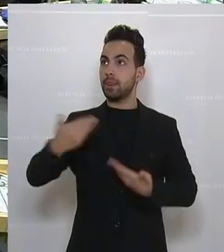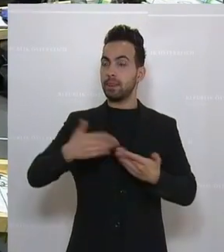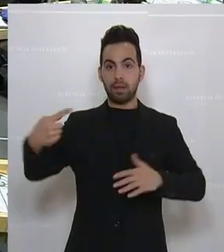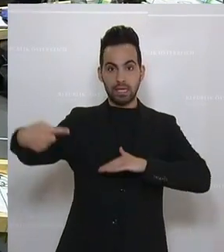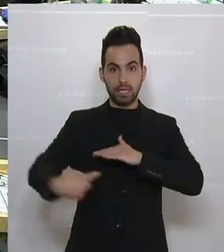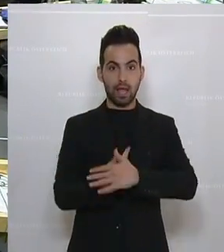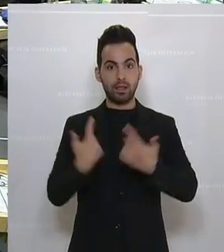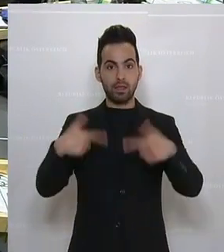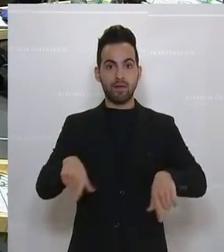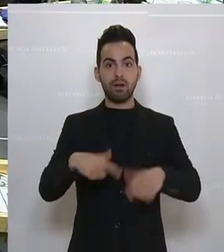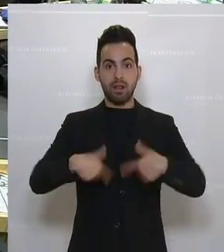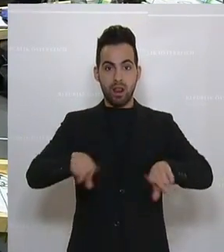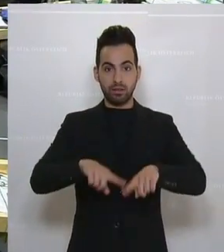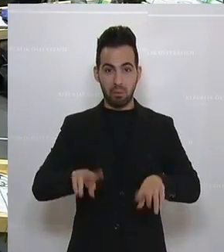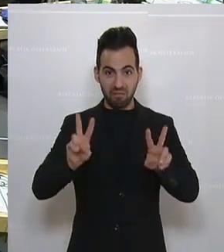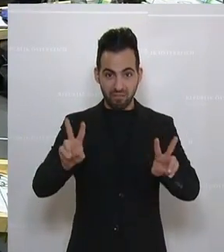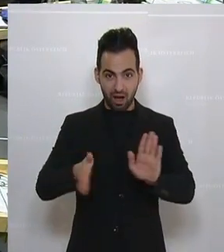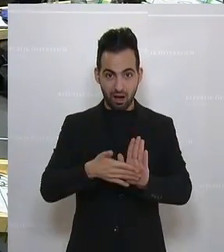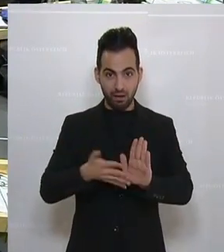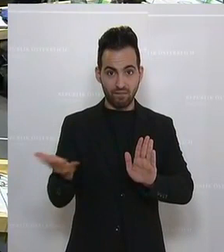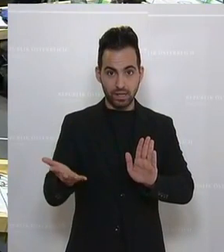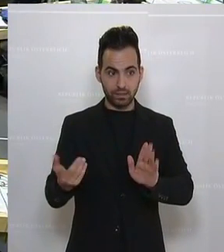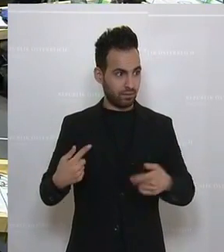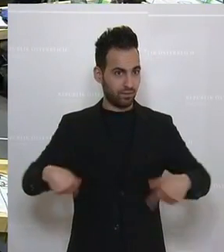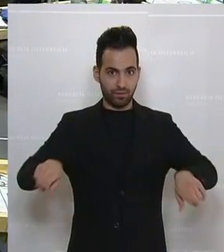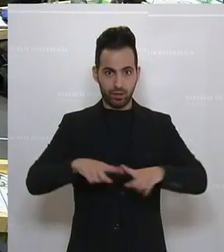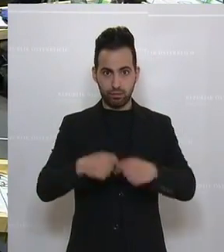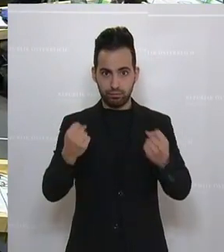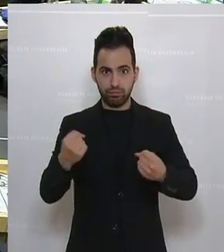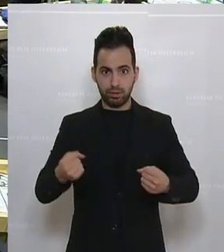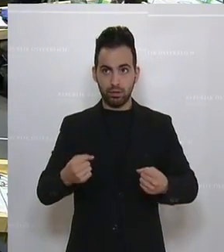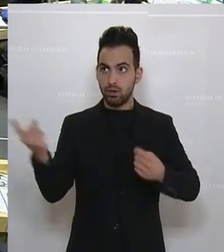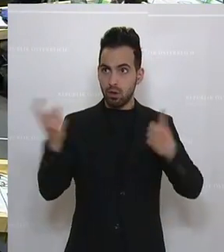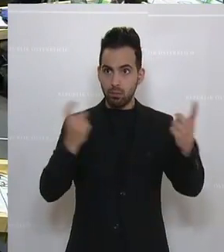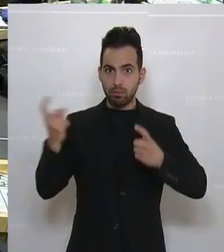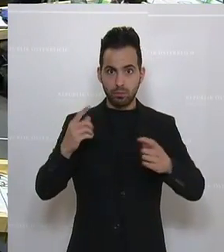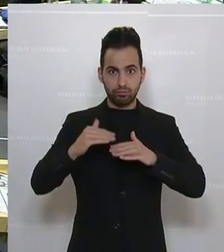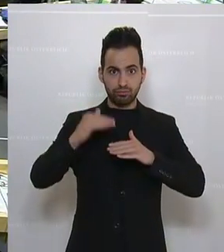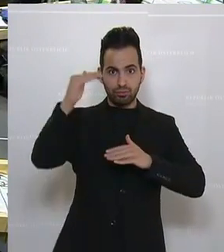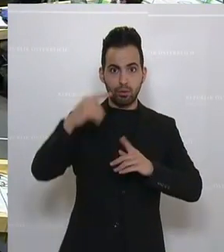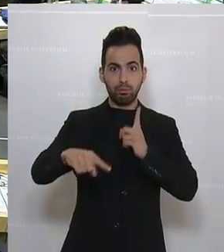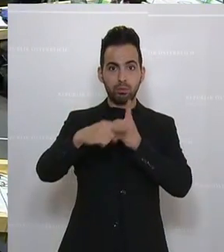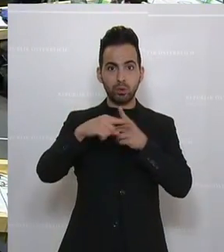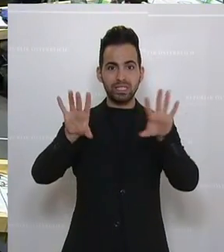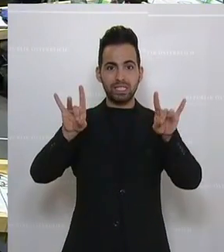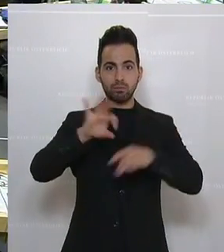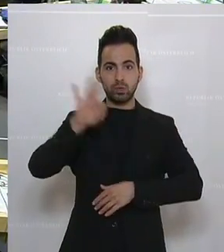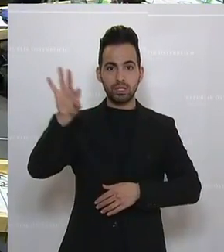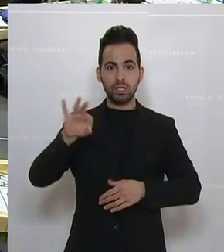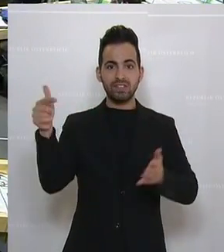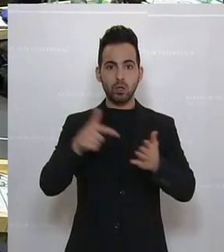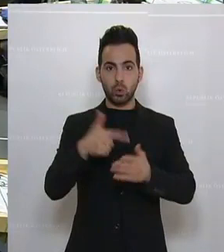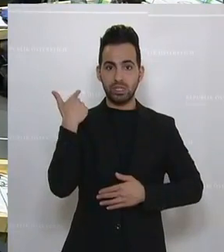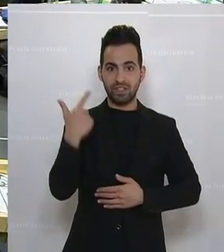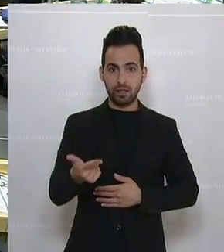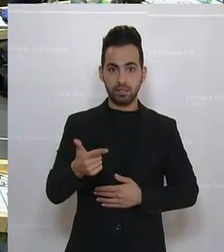hat, wie wir mittlerweile wissen, leider so ausgesehen, dass wir eine massive Steigerung haben, dass wir plus 10 Prozent im Jahr 2020